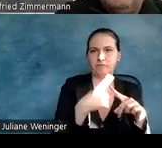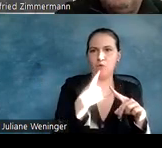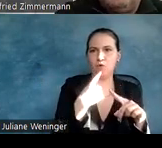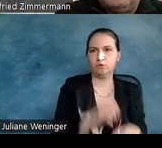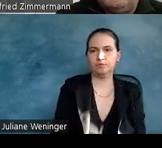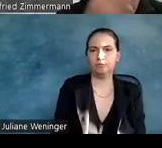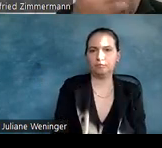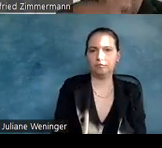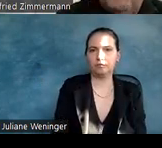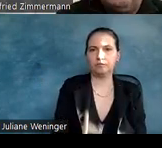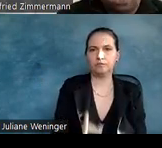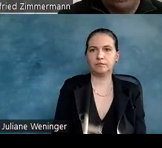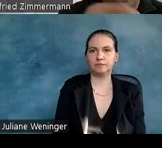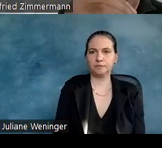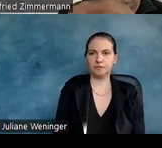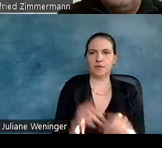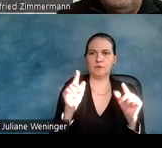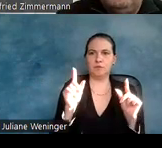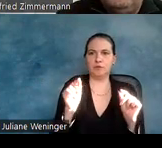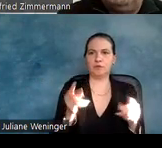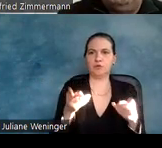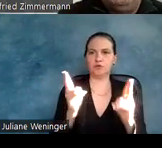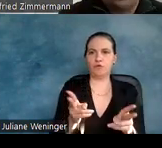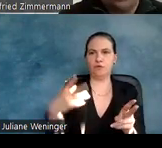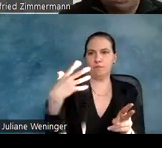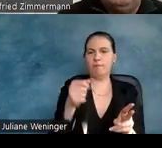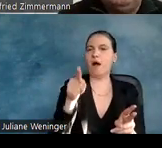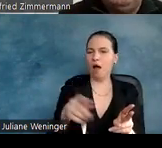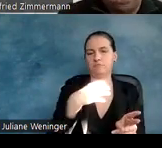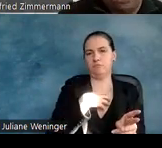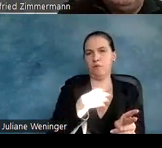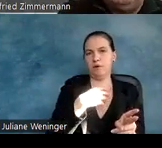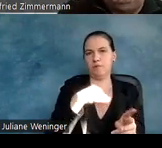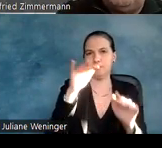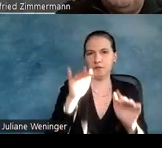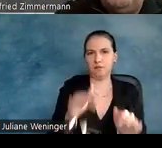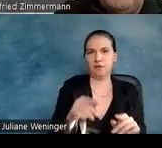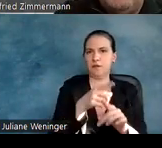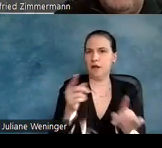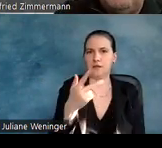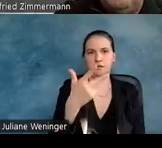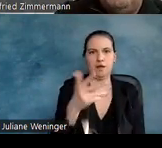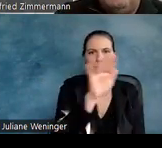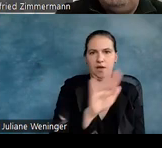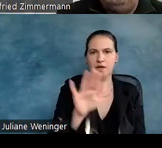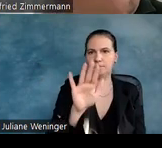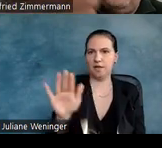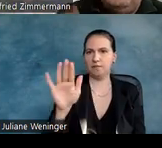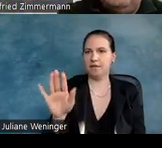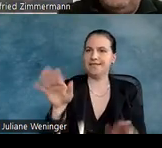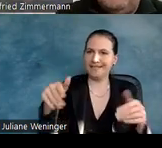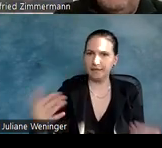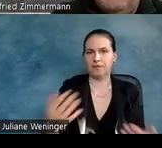ausgezeichnet. Das heißt, man kann sofort sehen, da sind Probleme und in allen drei Prüfbereiche gibt es Probleme.